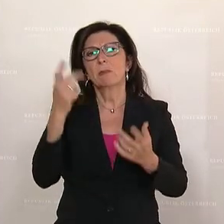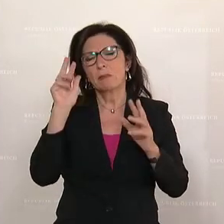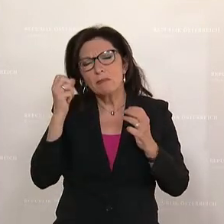ist.